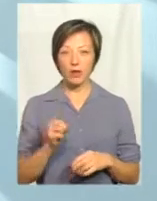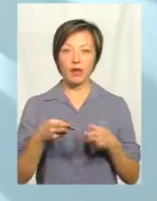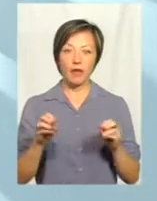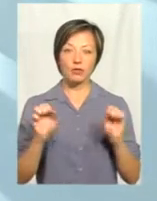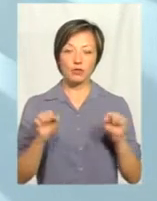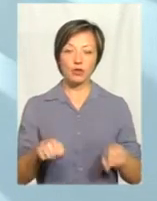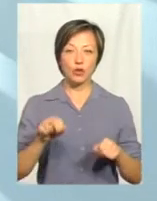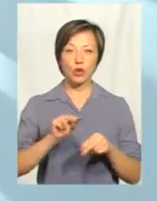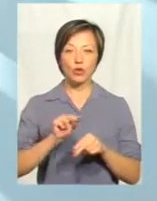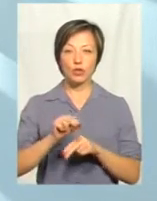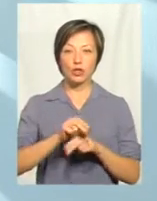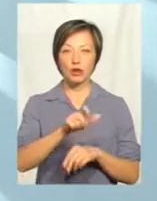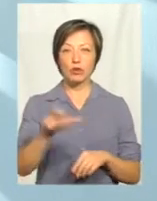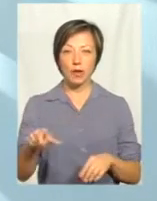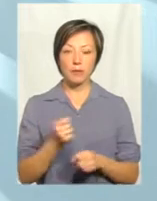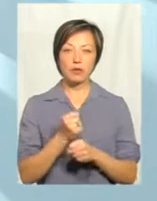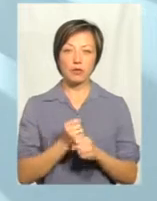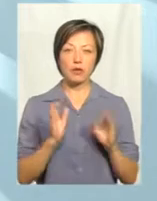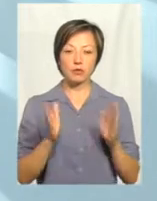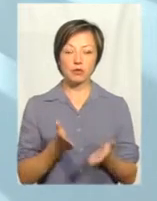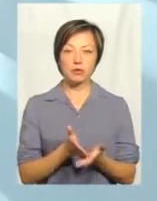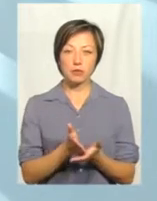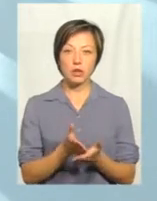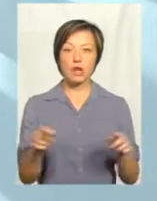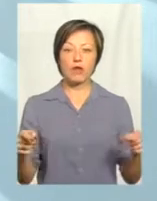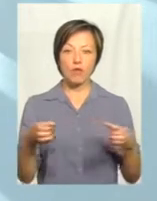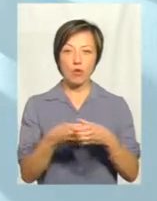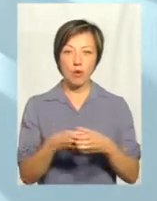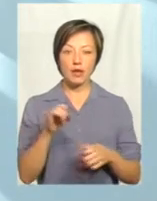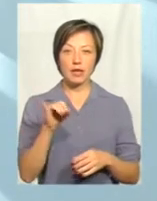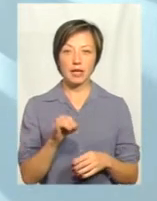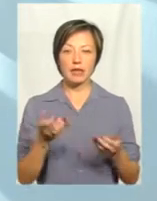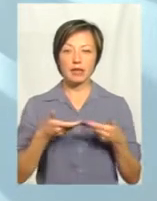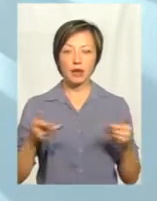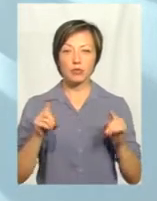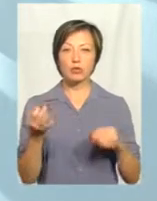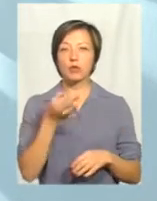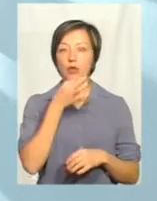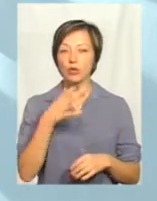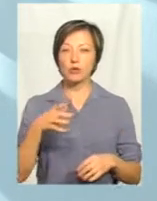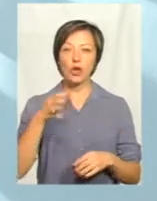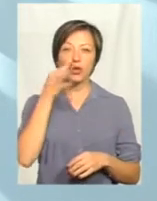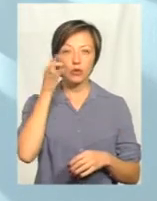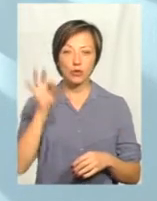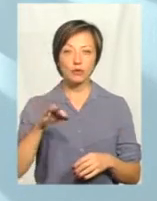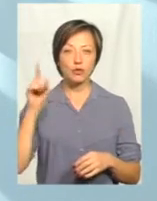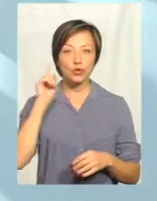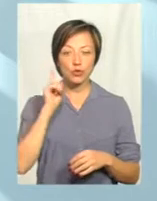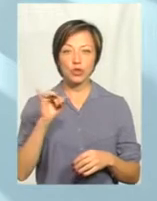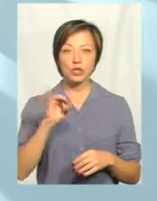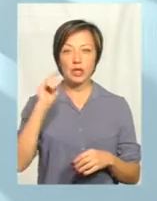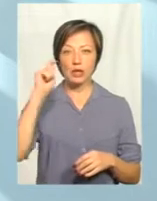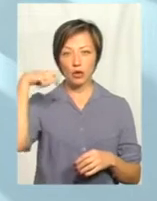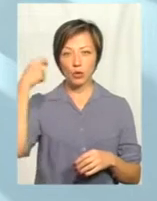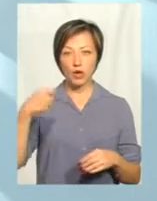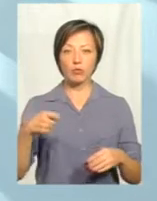зможемо відучити тих людей, які будуть працювати безпосередньо в громаді. І нам дуже подобається той досвід, який ми почули ще на турецькому